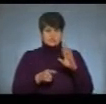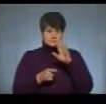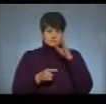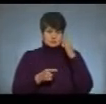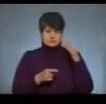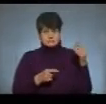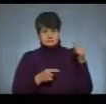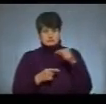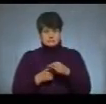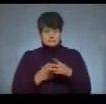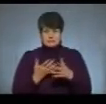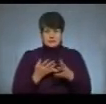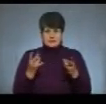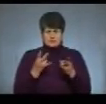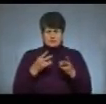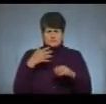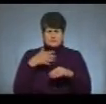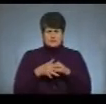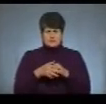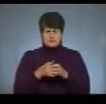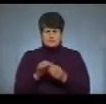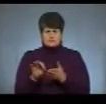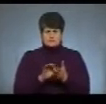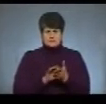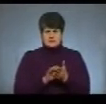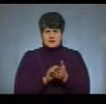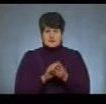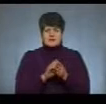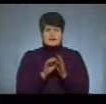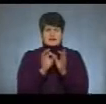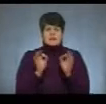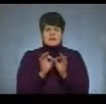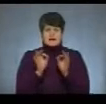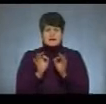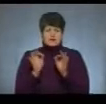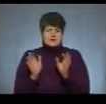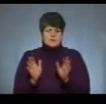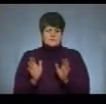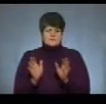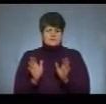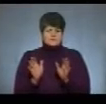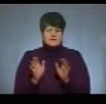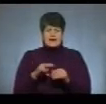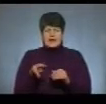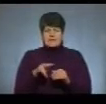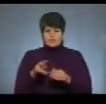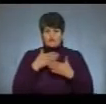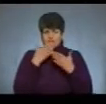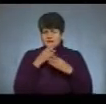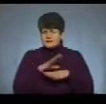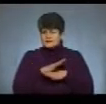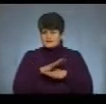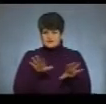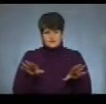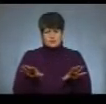Буквально все треба вивчати на ходу, ніякої дні літератури, щоб навчитися не було.